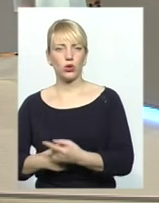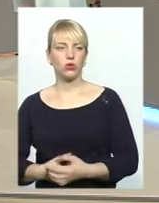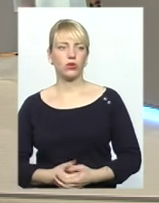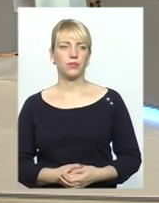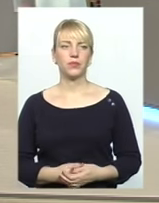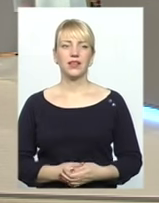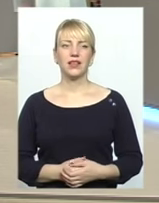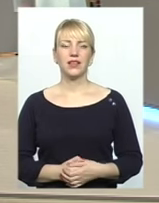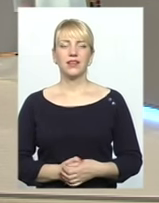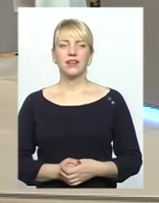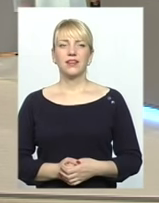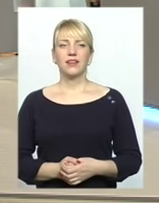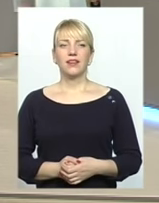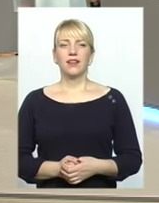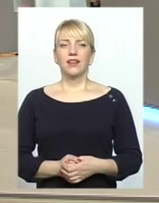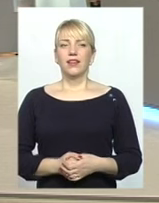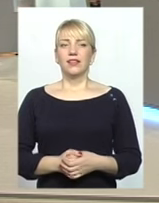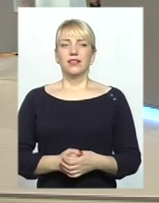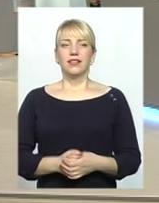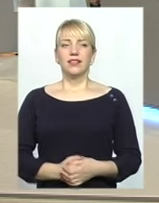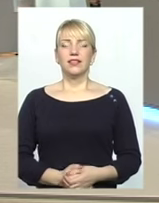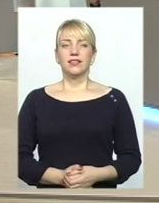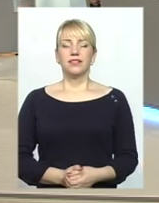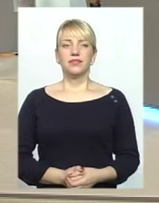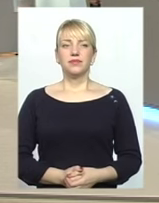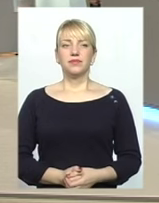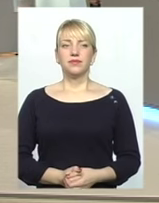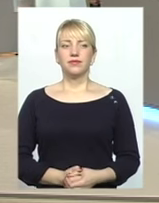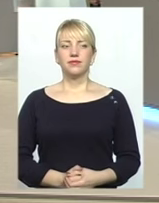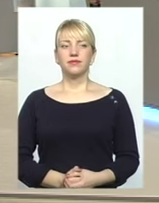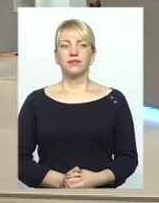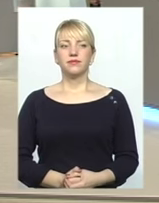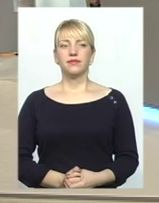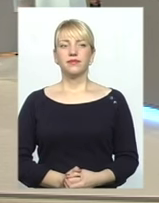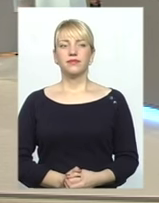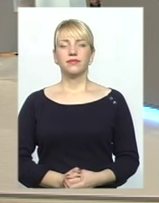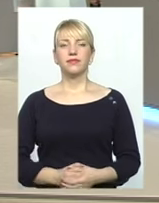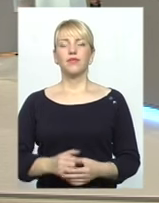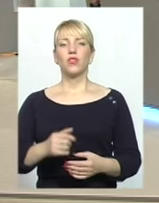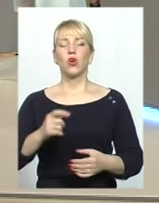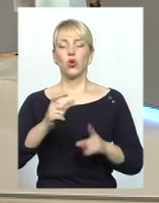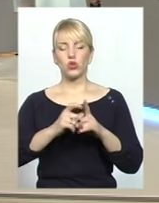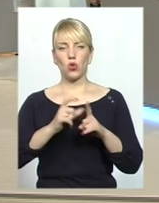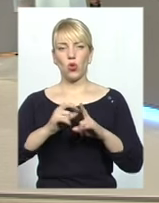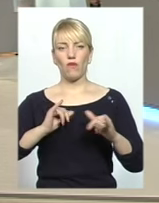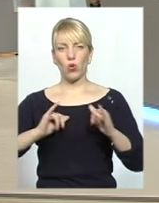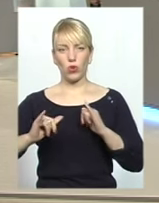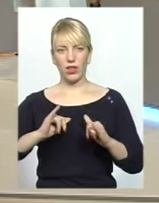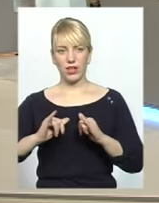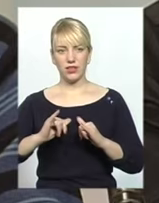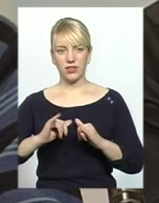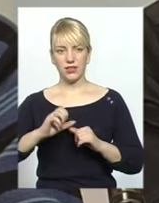Чи маєте щось додати шейху? Так, як би ми не говорили про це слово толерантності, але